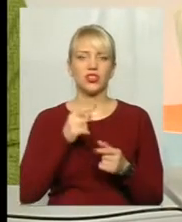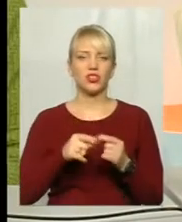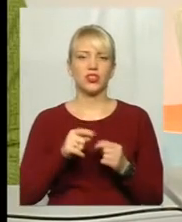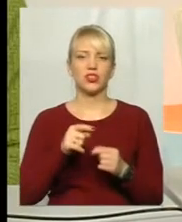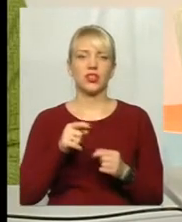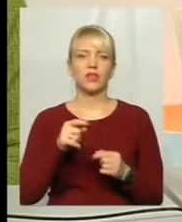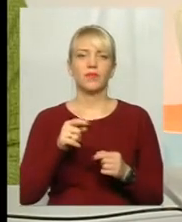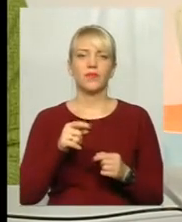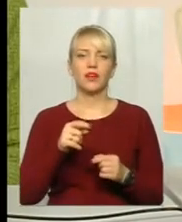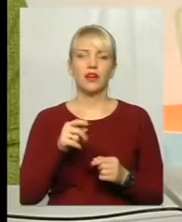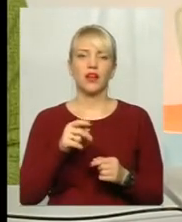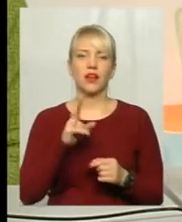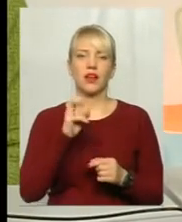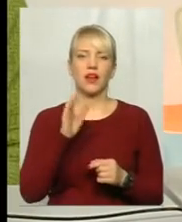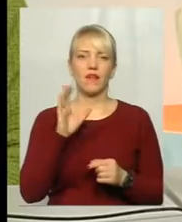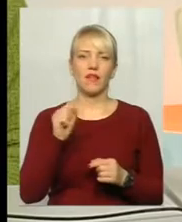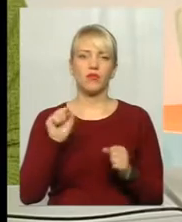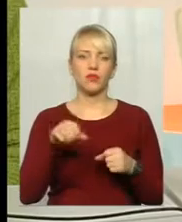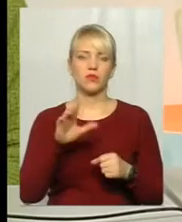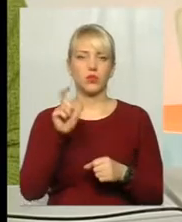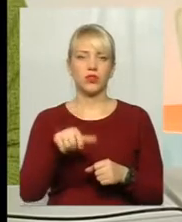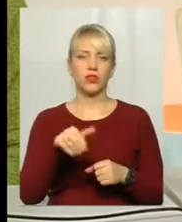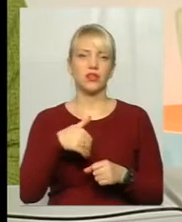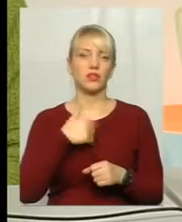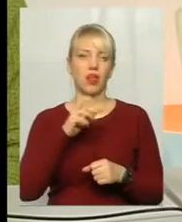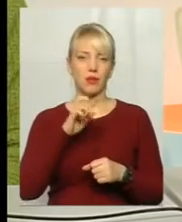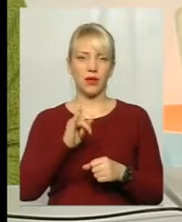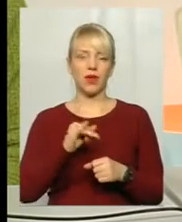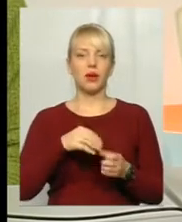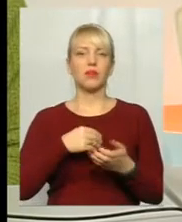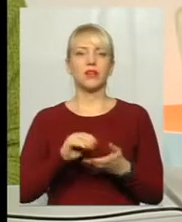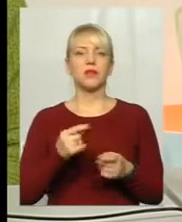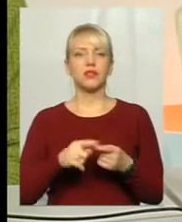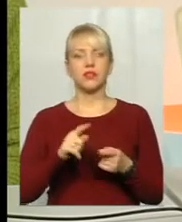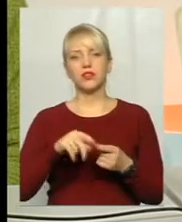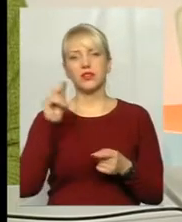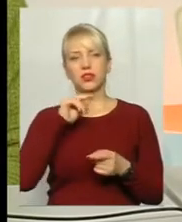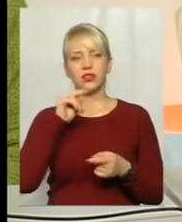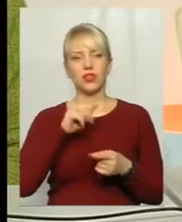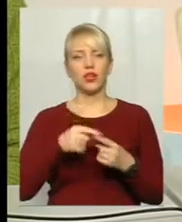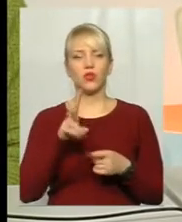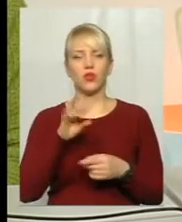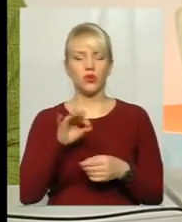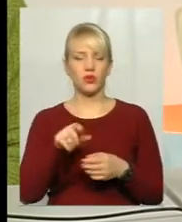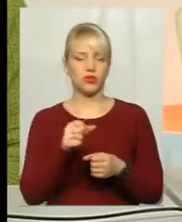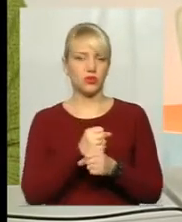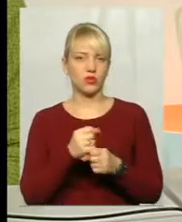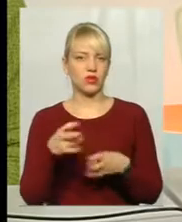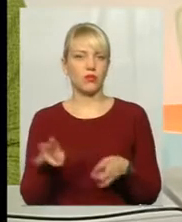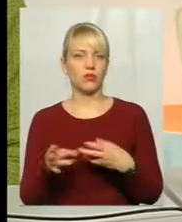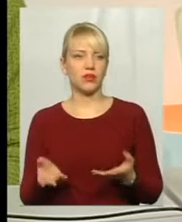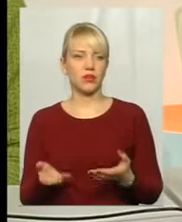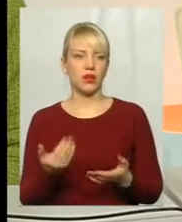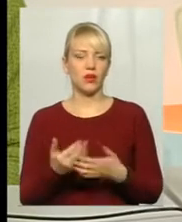би придбати цей чай, але їй шоколадка не потрібна. Або ж деколи завертають і інші товари, наприклад,